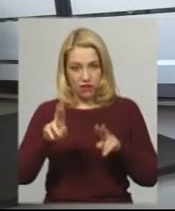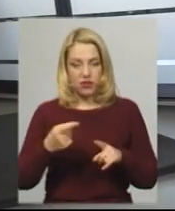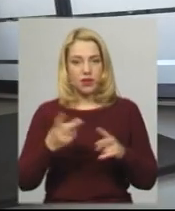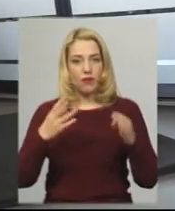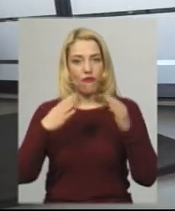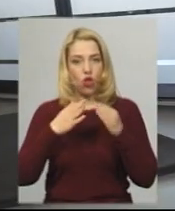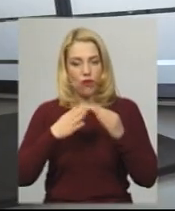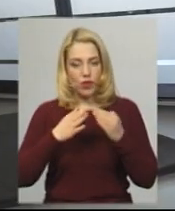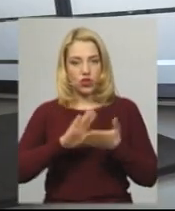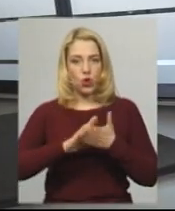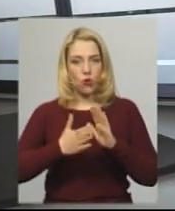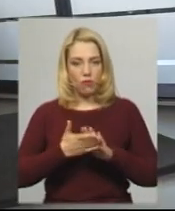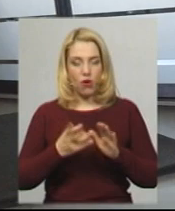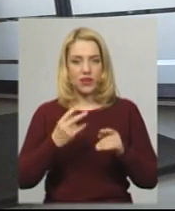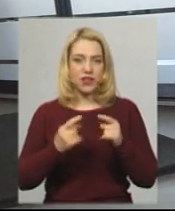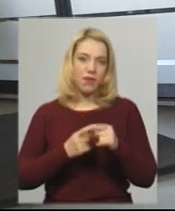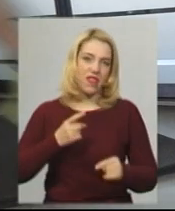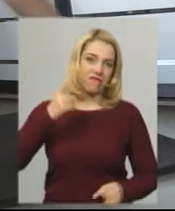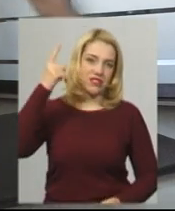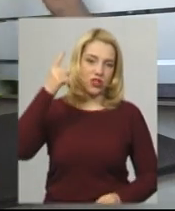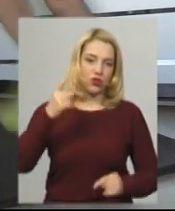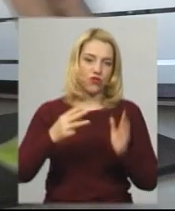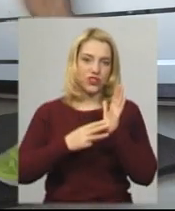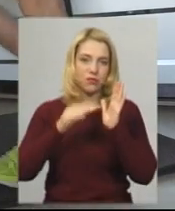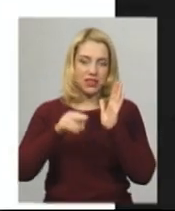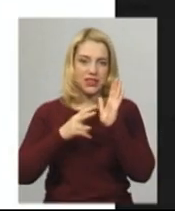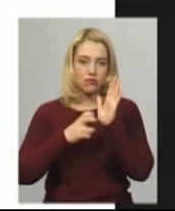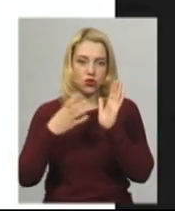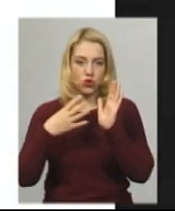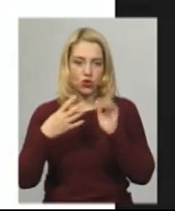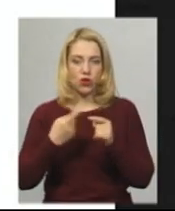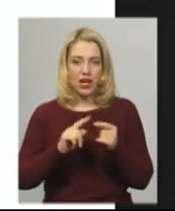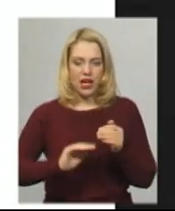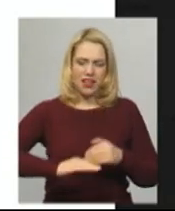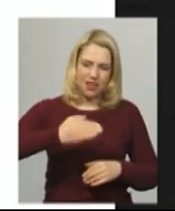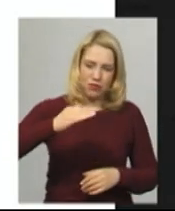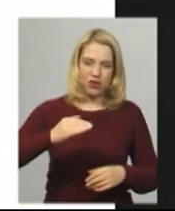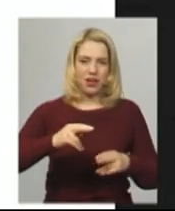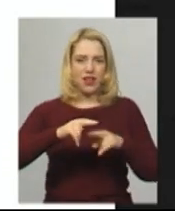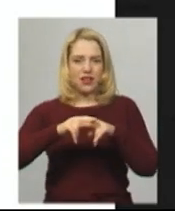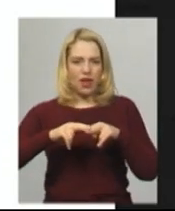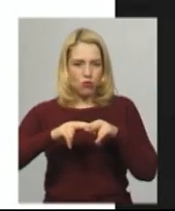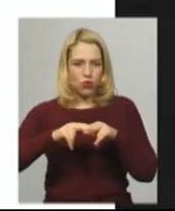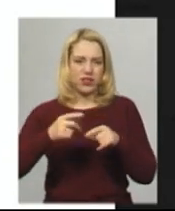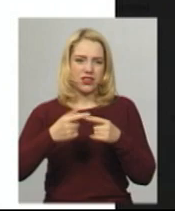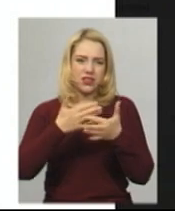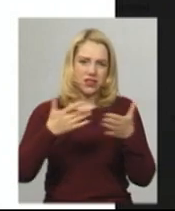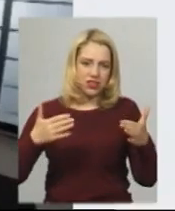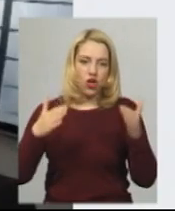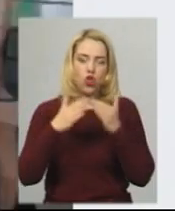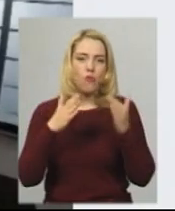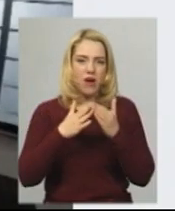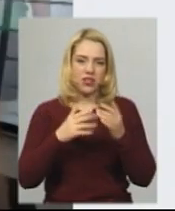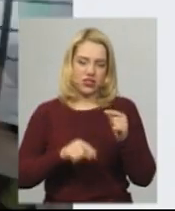вийти на висоту 8 848 метрів, використовуючи сходи, табуретки, тумби, фітнес-спорядження і будь-які інші домашні